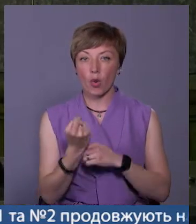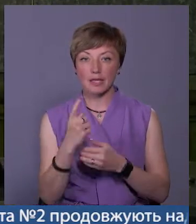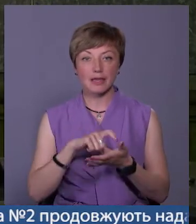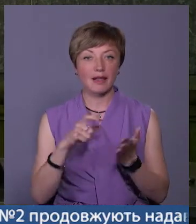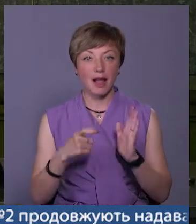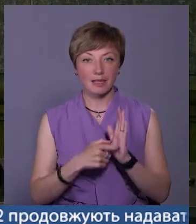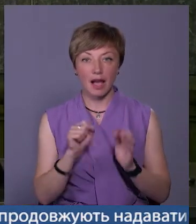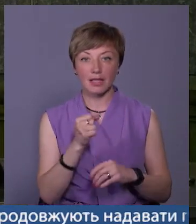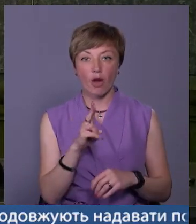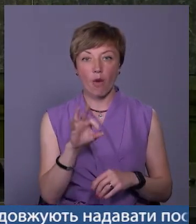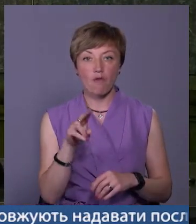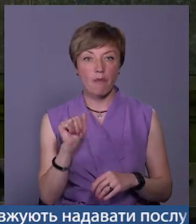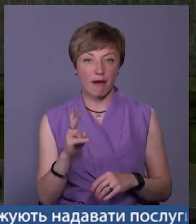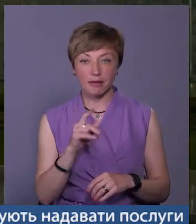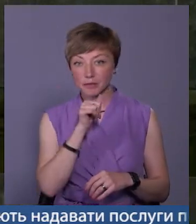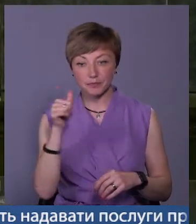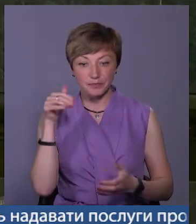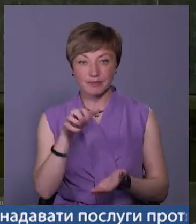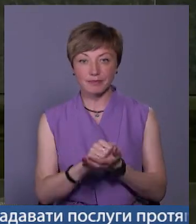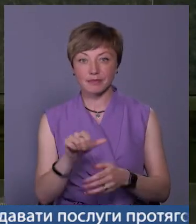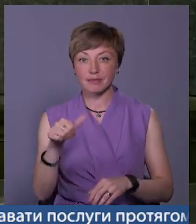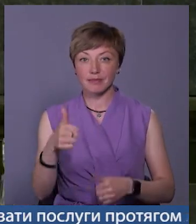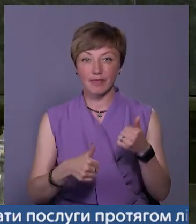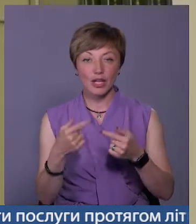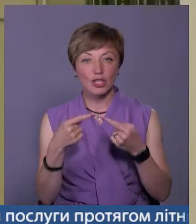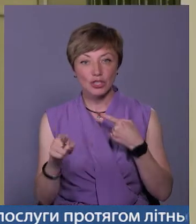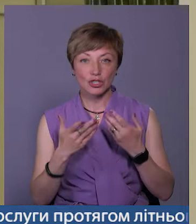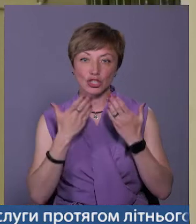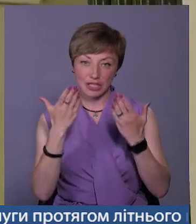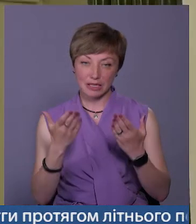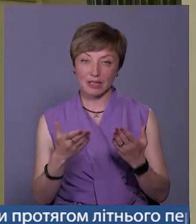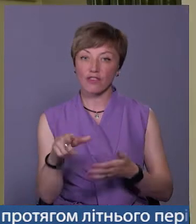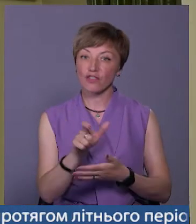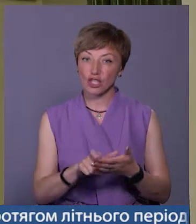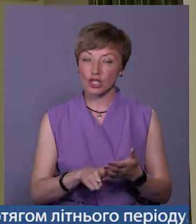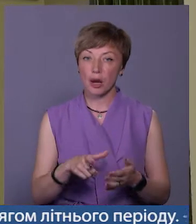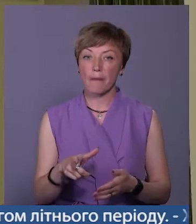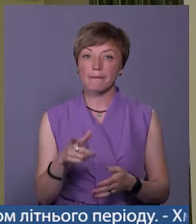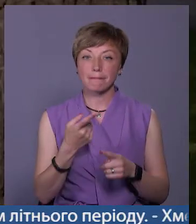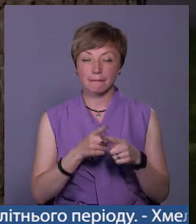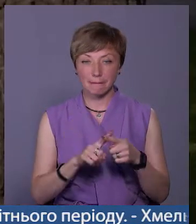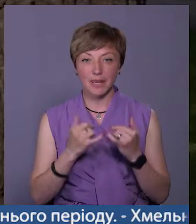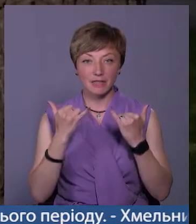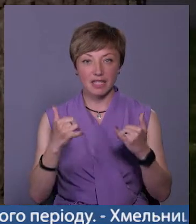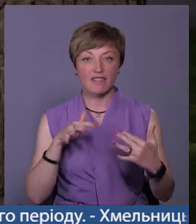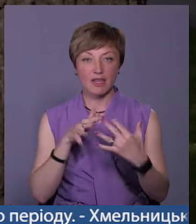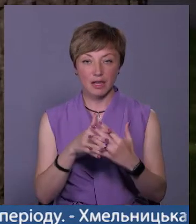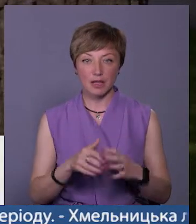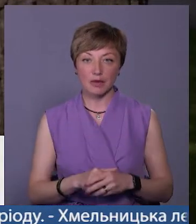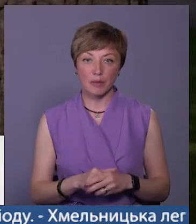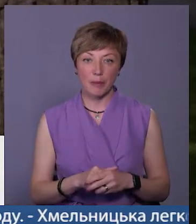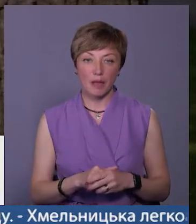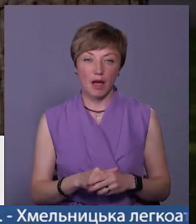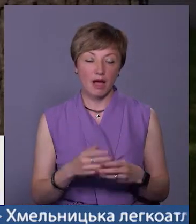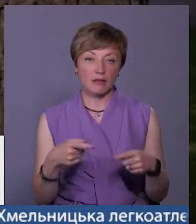-класник Андрій Ковпак. Торік він виборов гран-прі в іншій – «Читці». Вірш, який підкорив серця журі, присвятив Вінні. Я його так